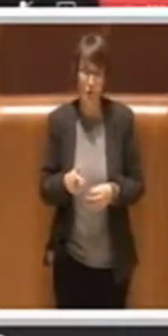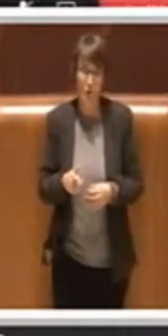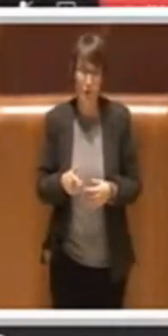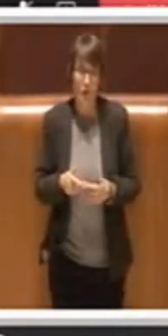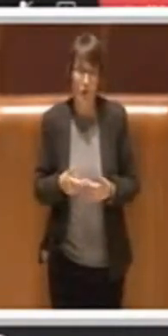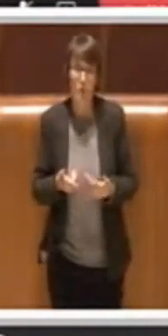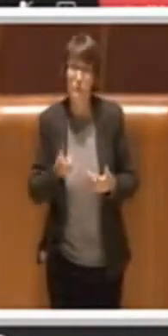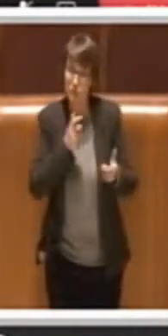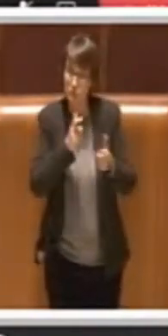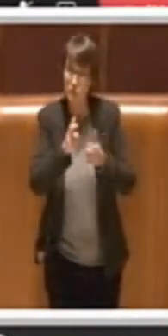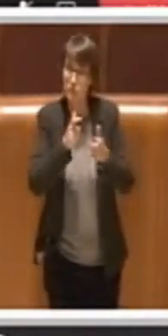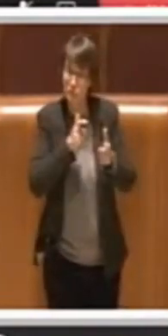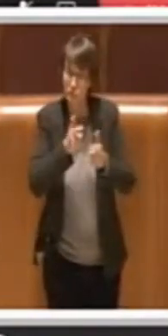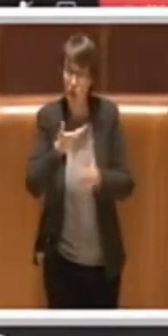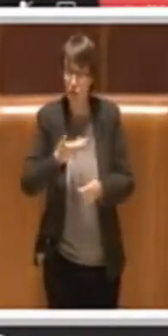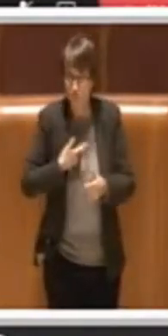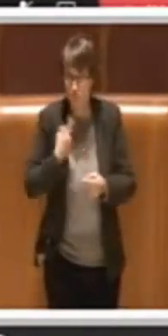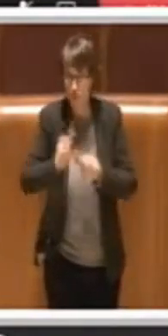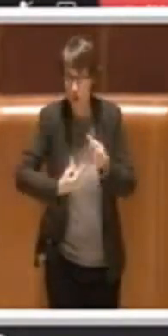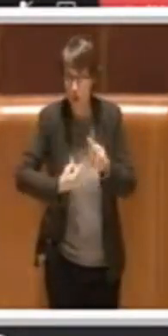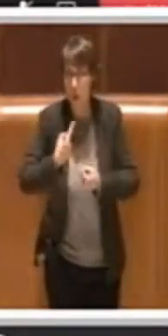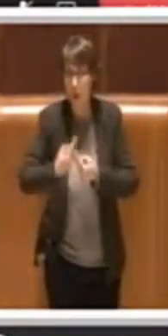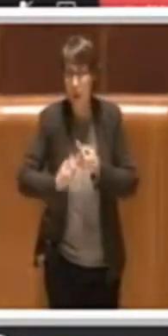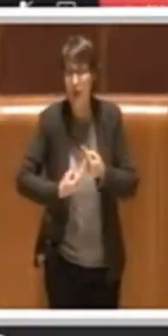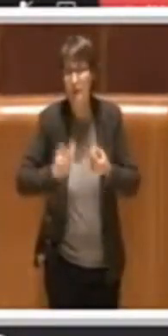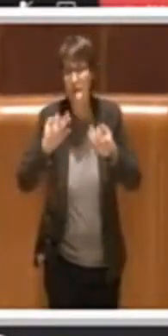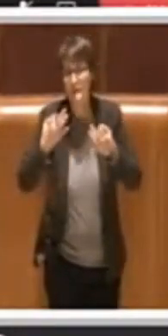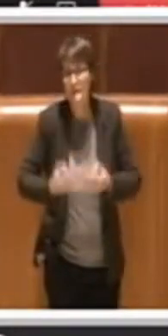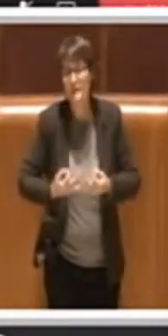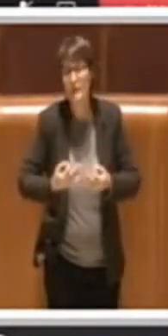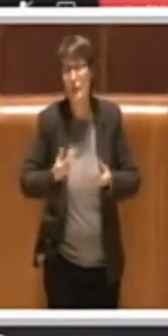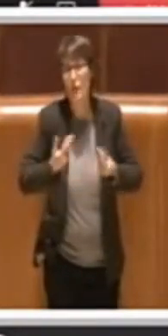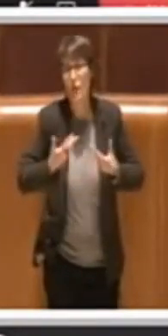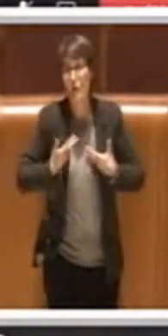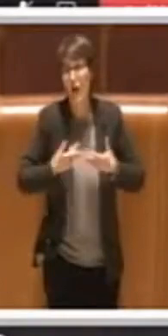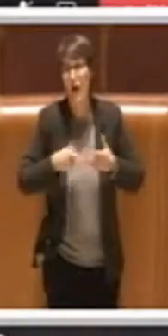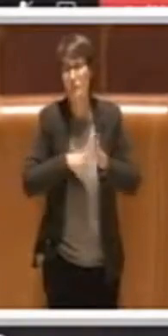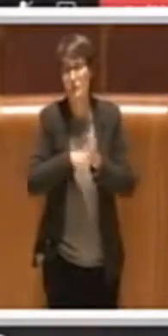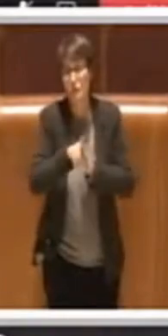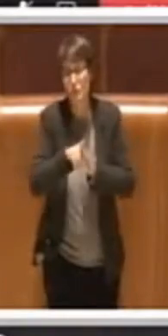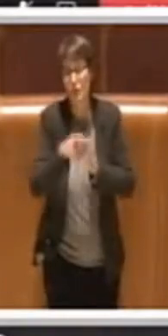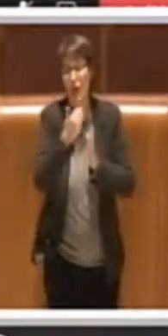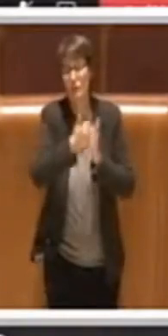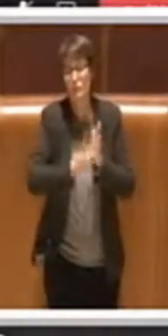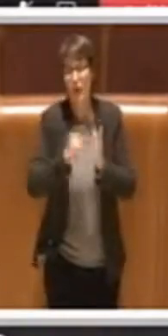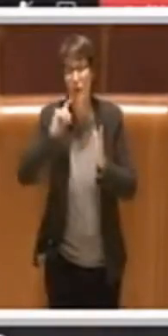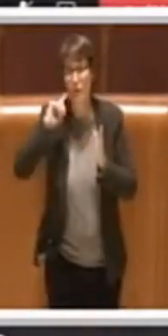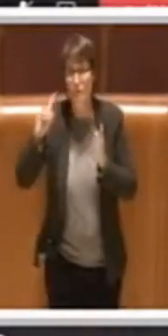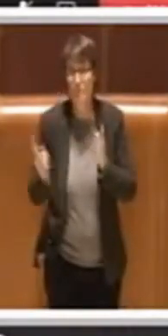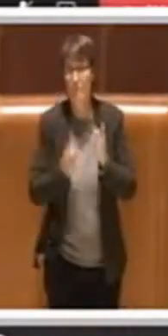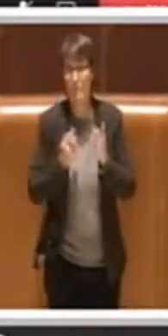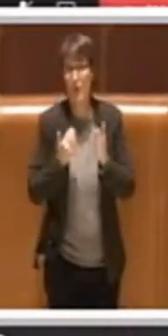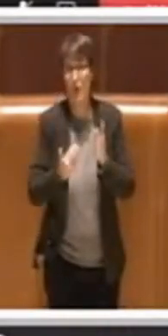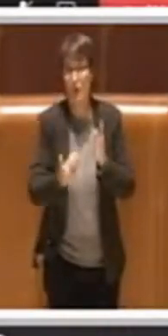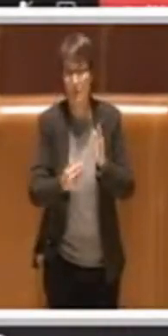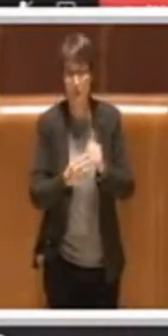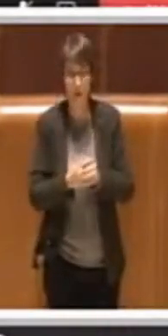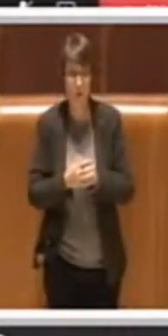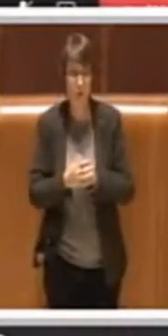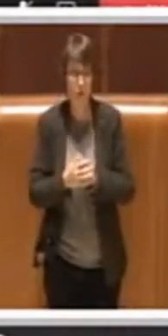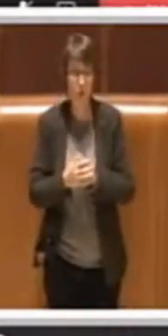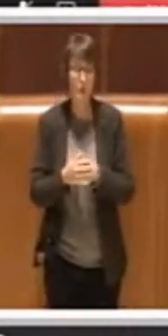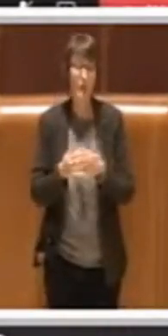comunque portando dei frutti per il miglioramento del piano. Volevo poi segnalare alla consigliera Montella che di